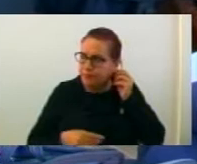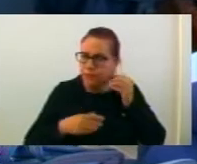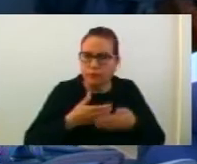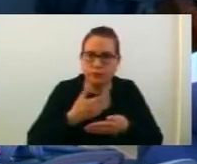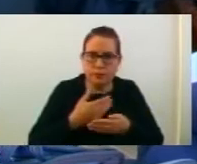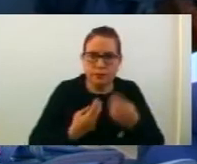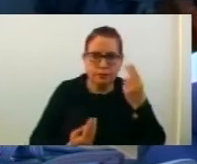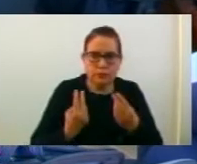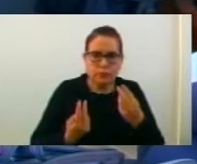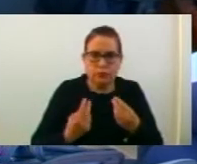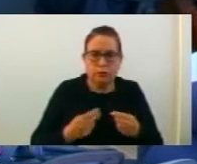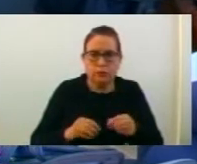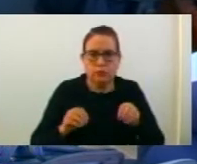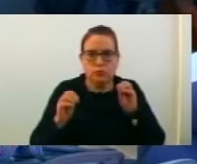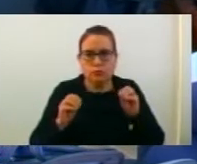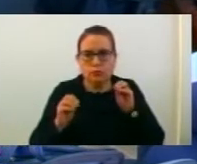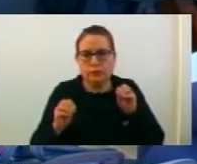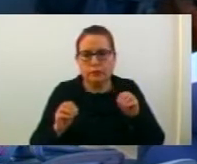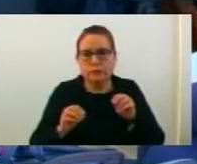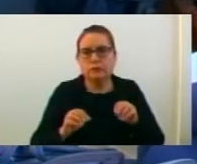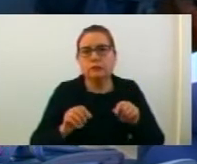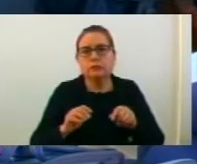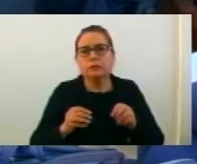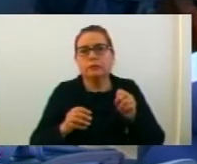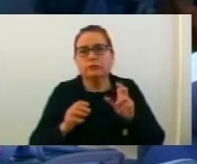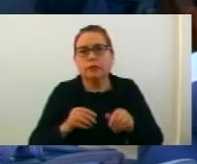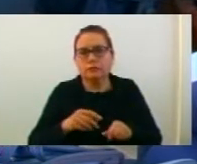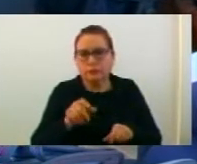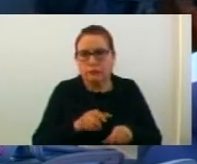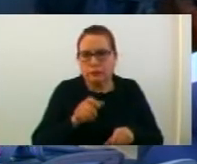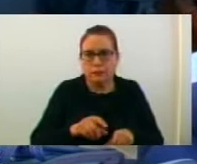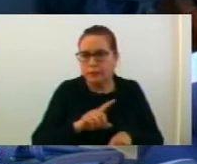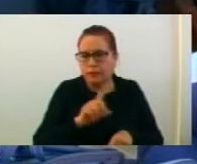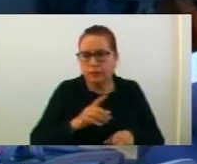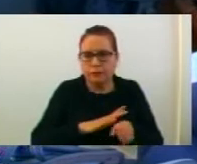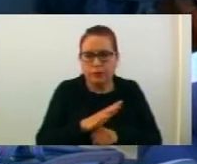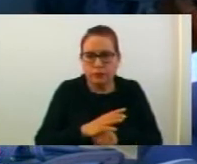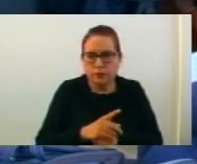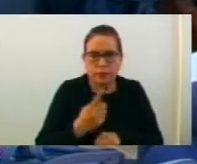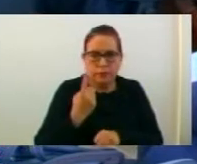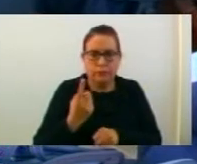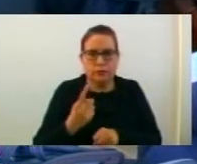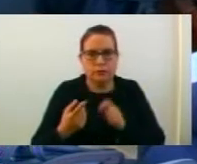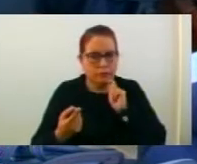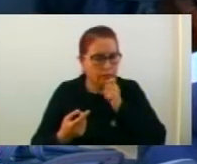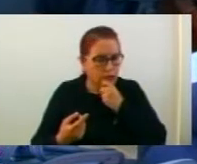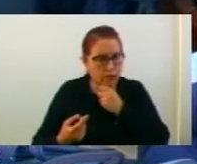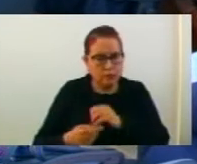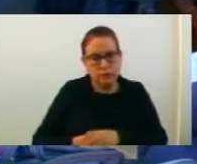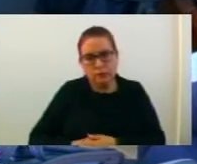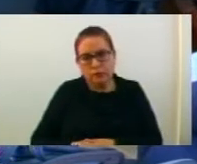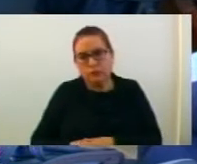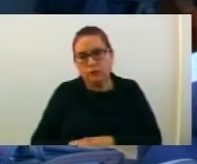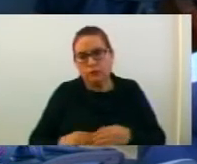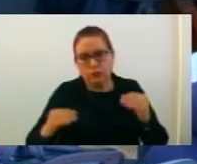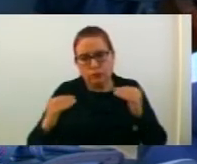справеденето глас, костирам дек сојот со 20 гласа за, бездната е против, бездната е воздържан. Донесе, заклучува, се